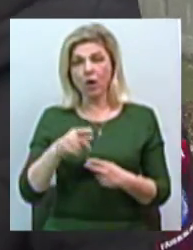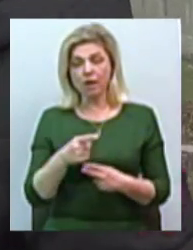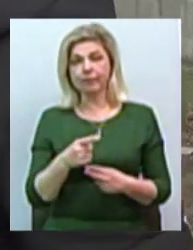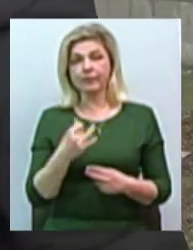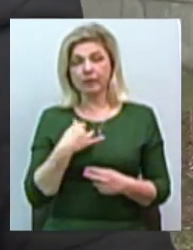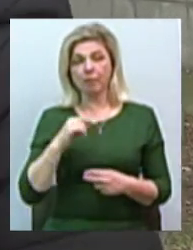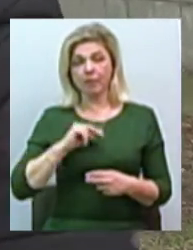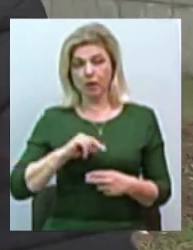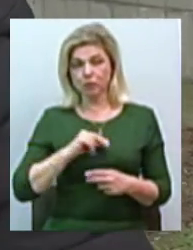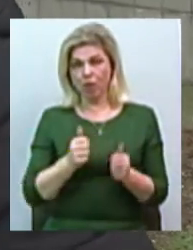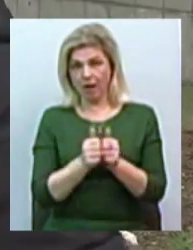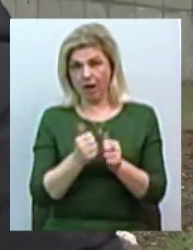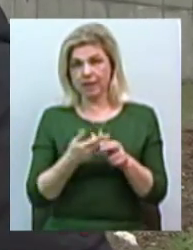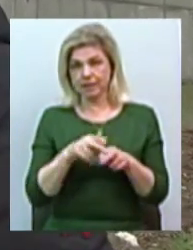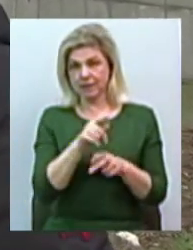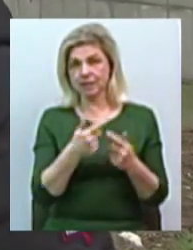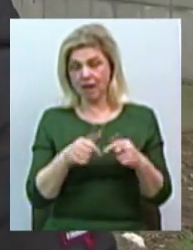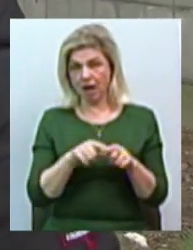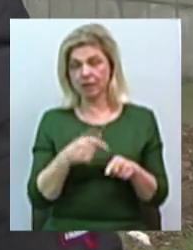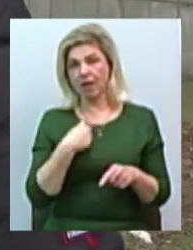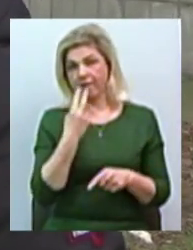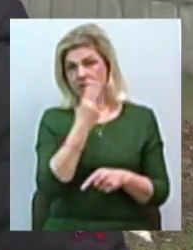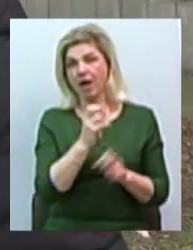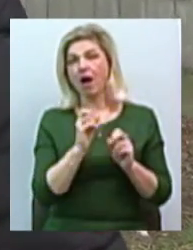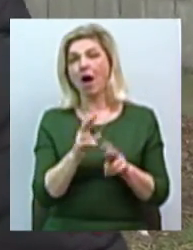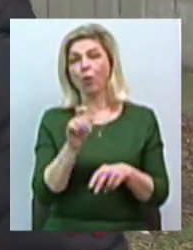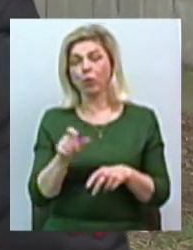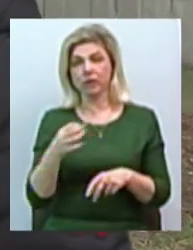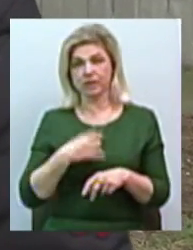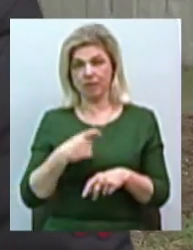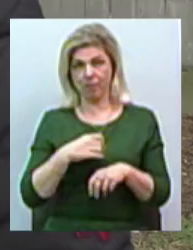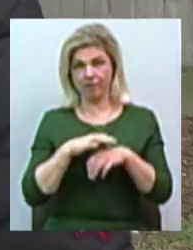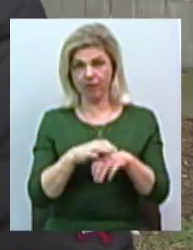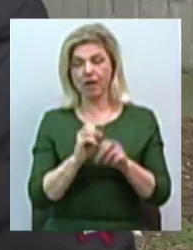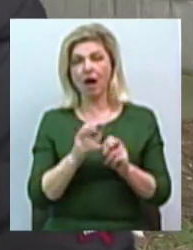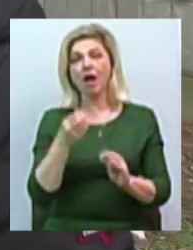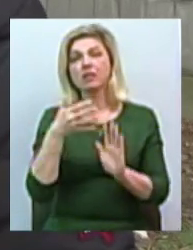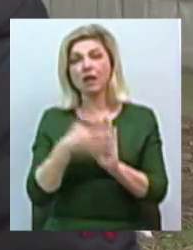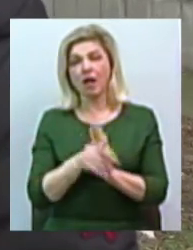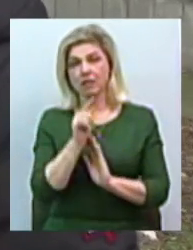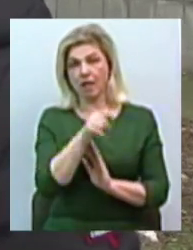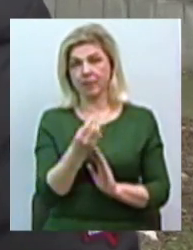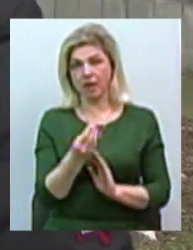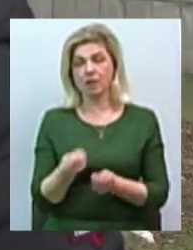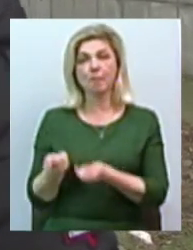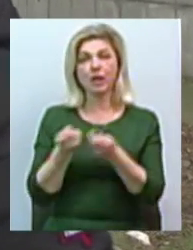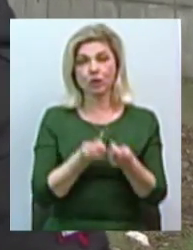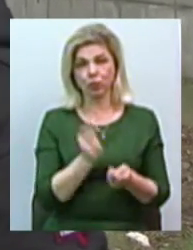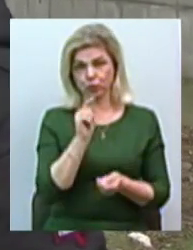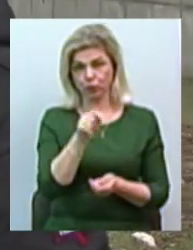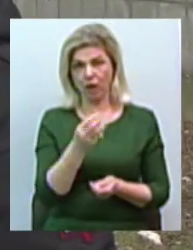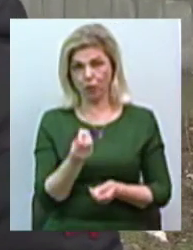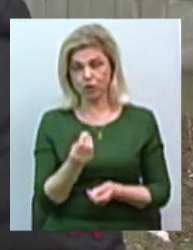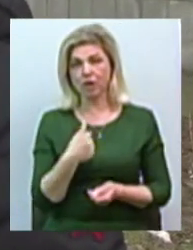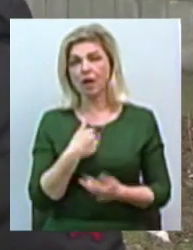подібного закладу та бачу, як ці люди поводяться після цих автоматів. Як вони витрачають там гроші, несуть туди гроші. Я проти. Я б не